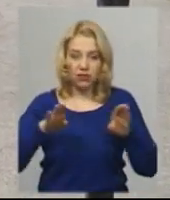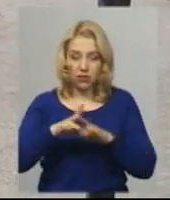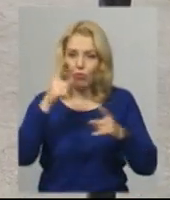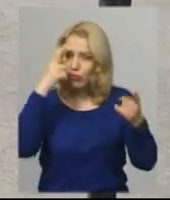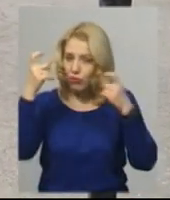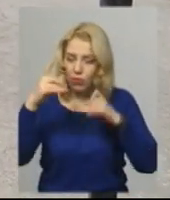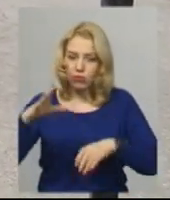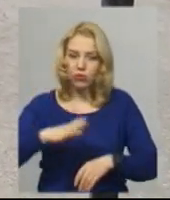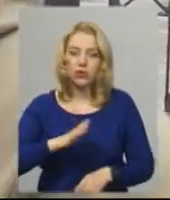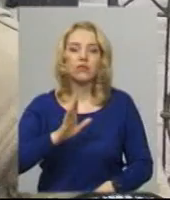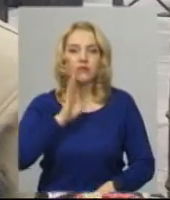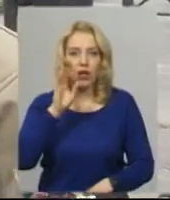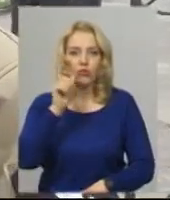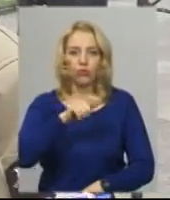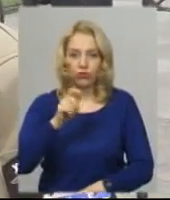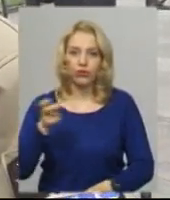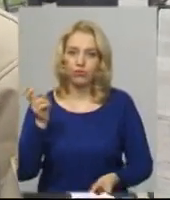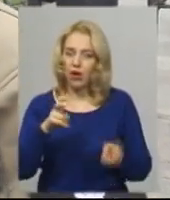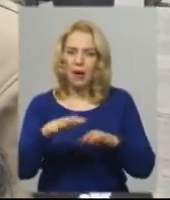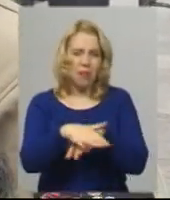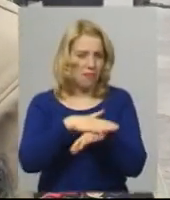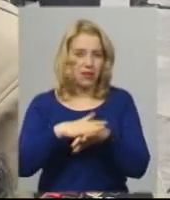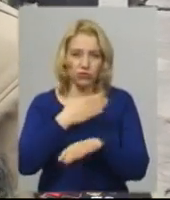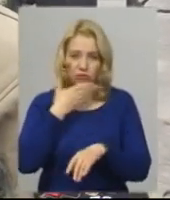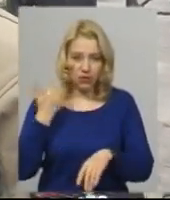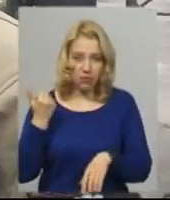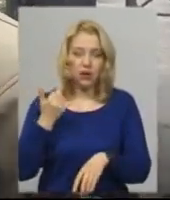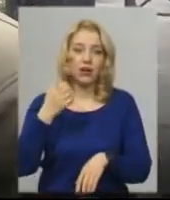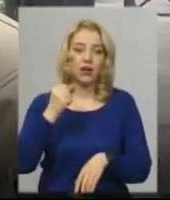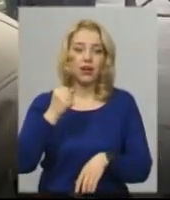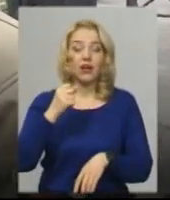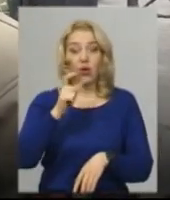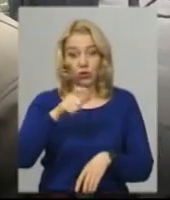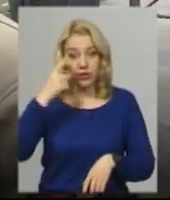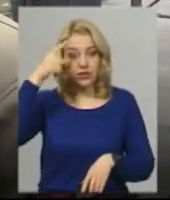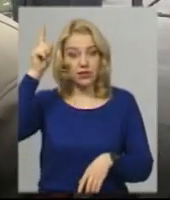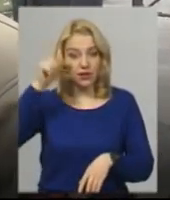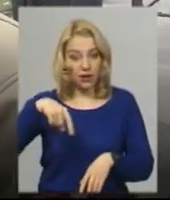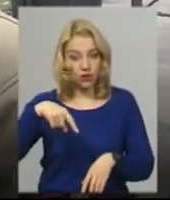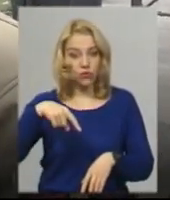зранку на цвинтар люди приходили. Масово вони приходять, люди знають,